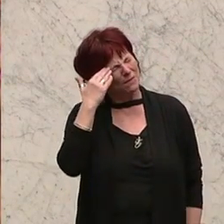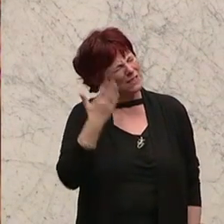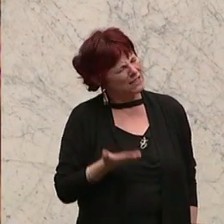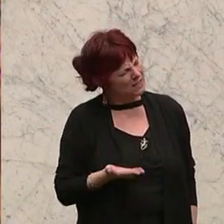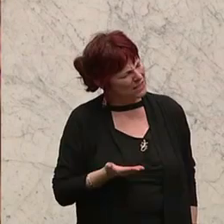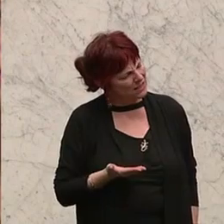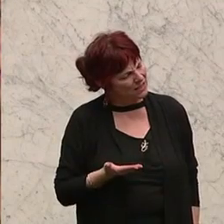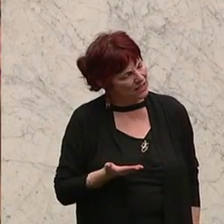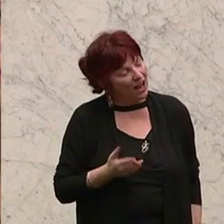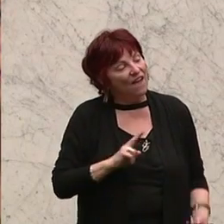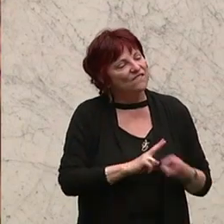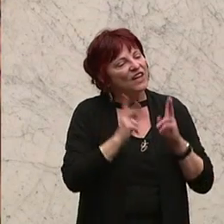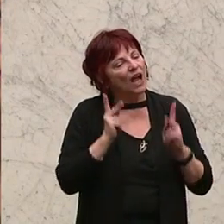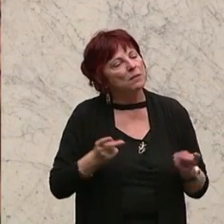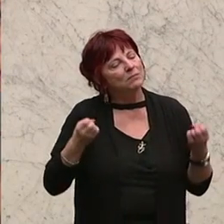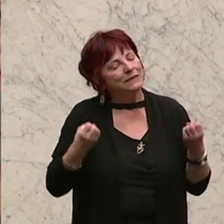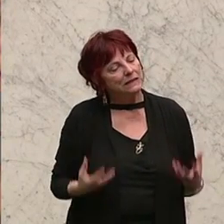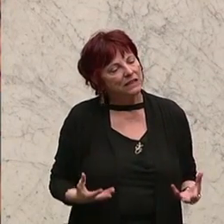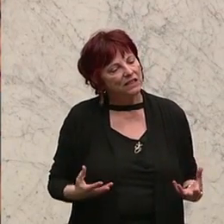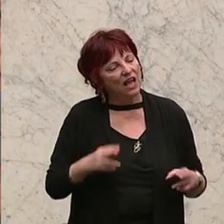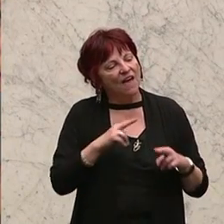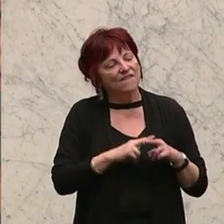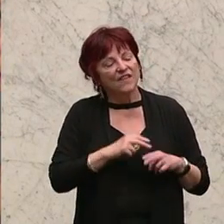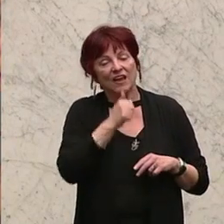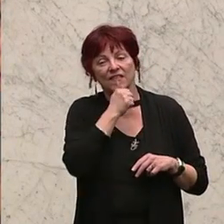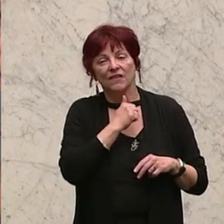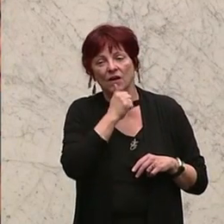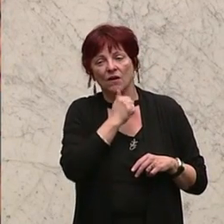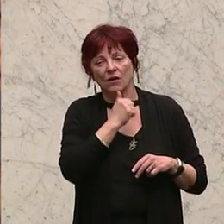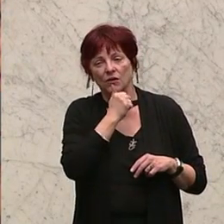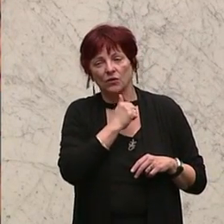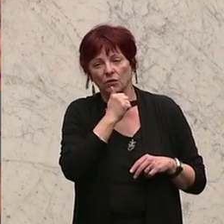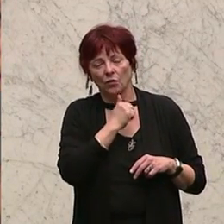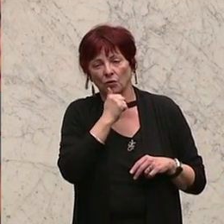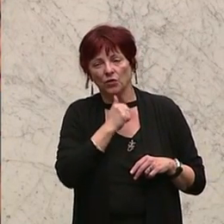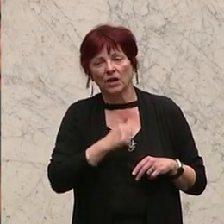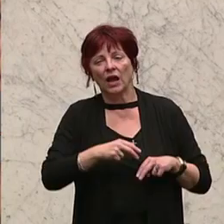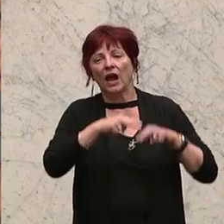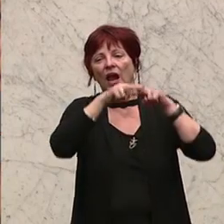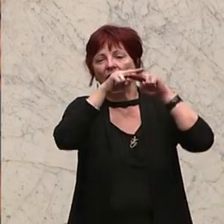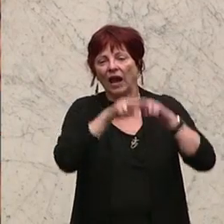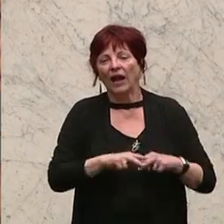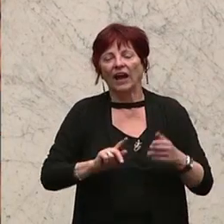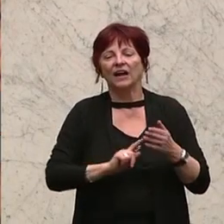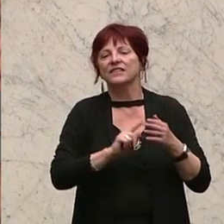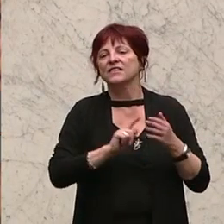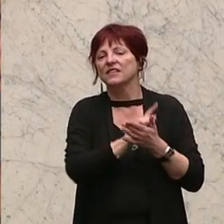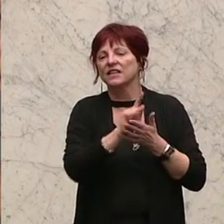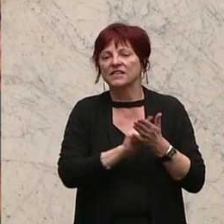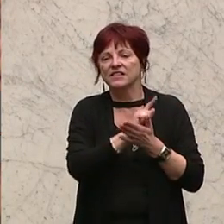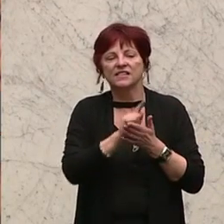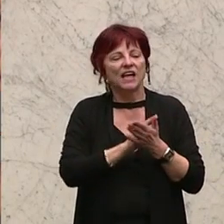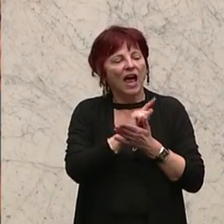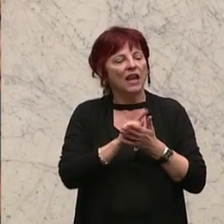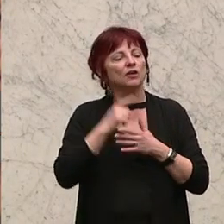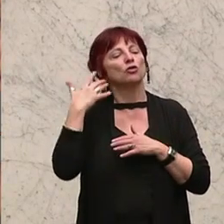Wie das geschehen kann, wenn bei den Grünen Restredezeit null ist, Redezeit null, dass dann plötzlich zwei